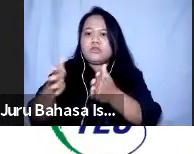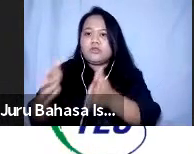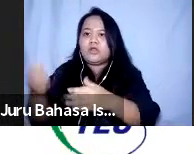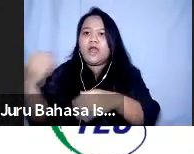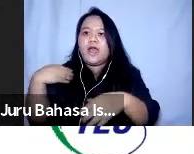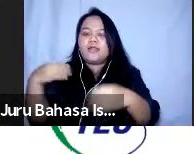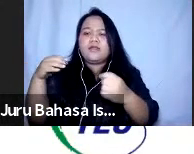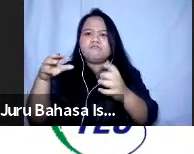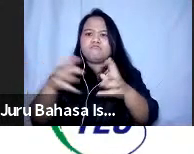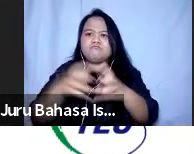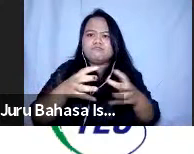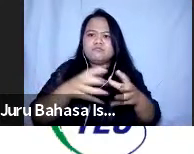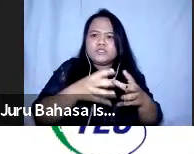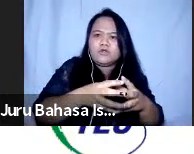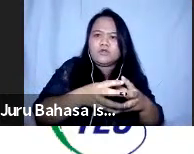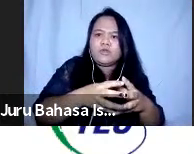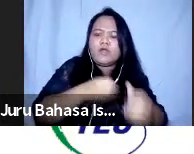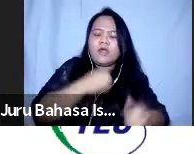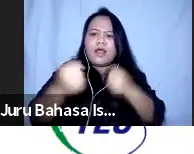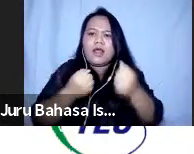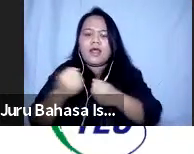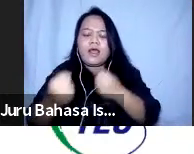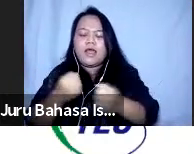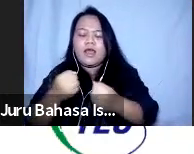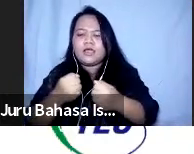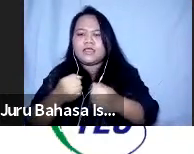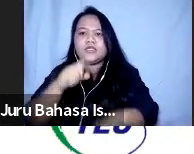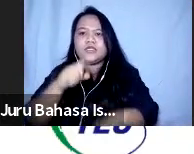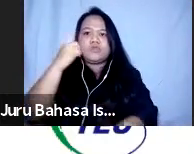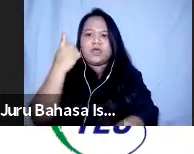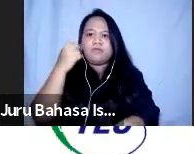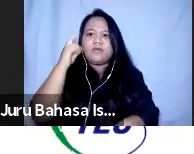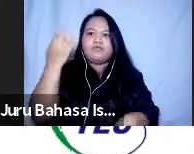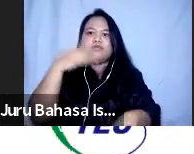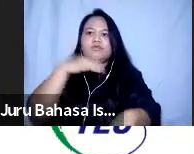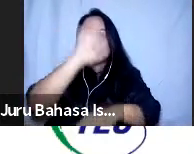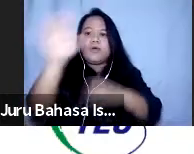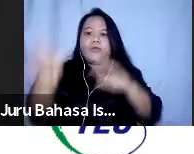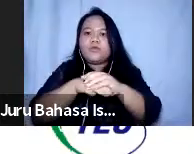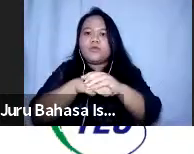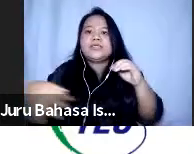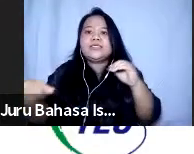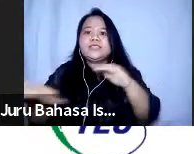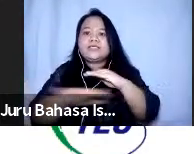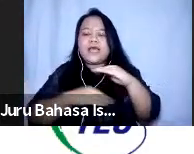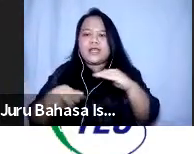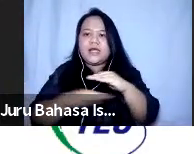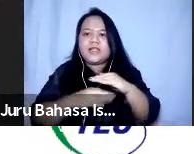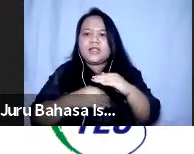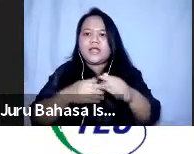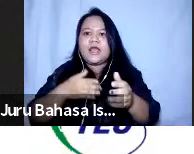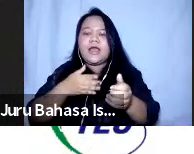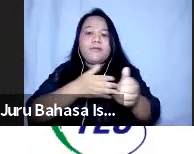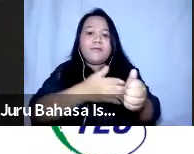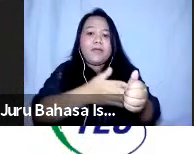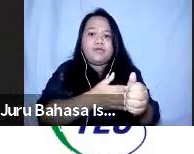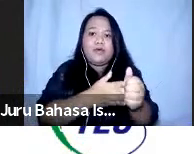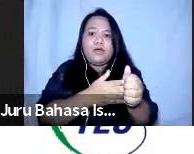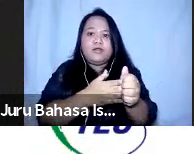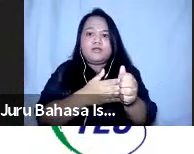standar dengan langkah dan aksi utama untuk memenuhi standar dan panduan juga